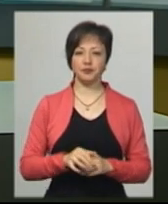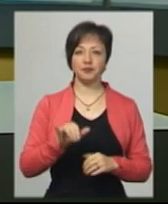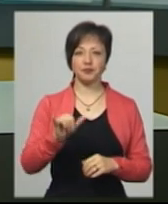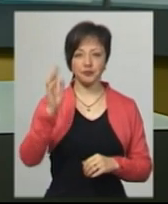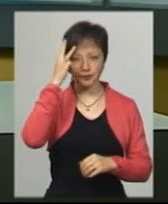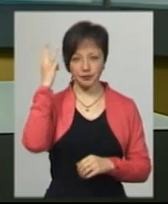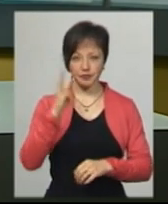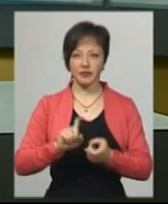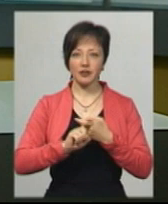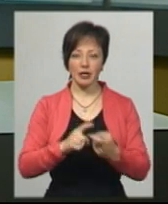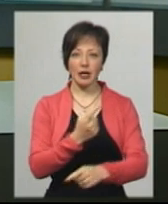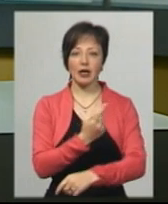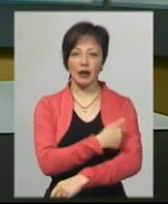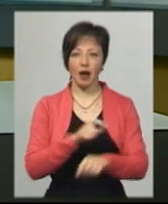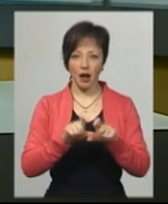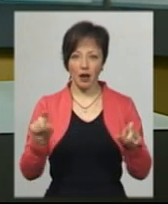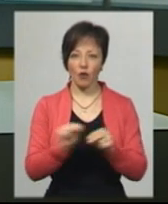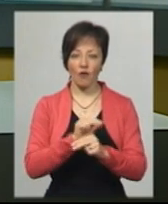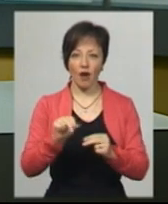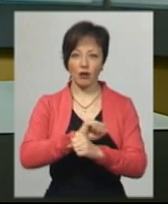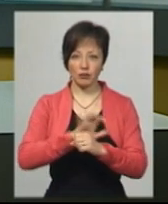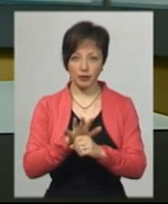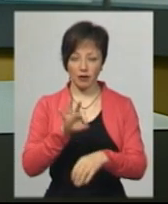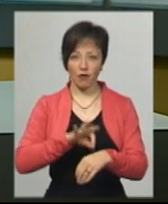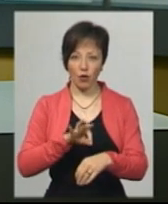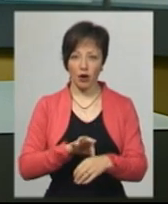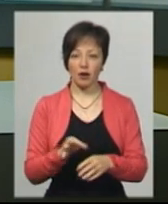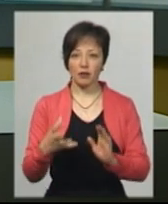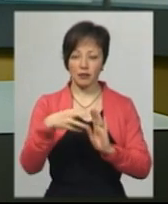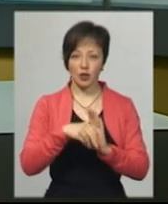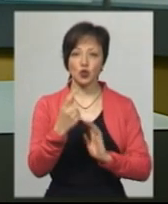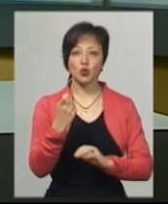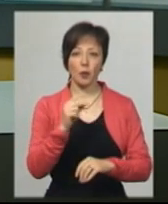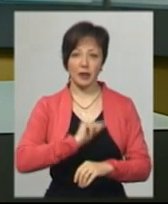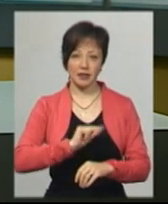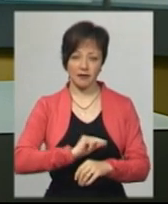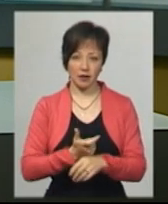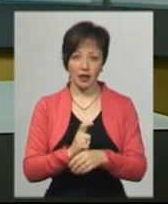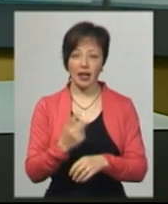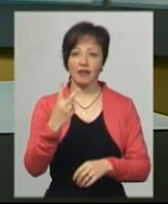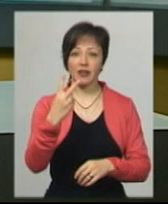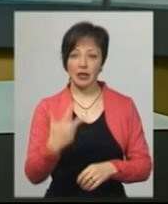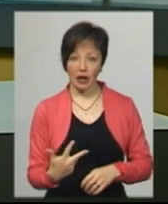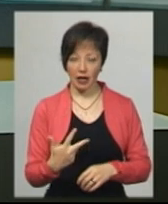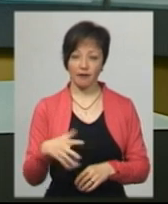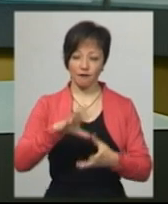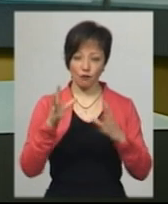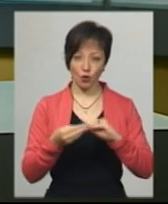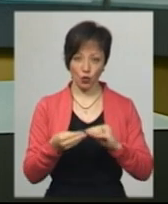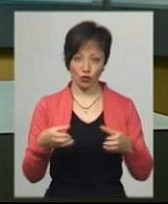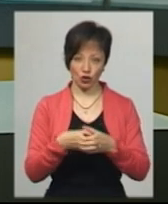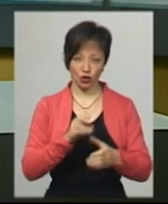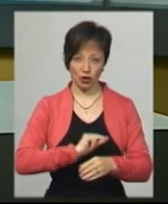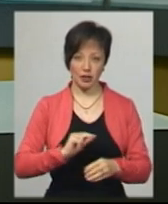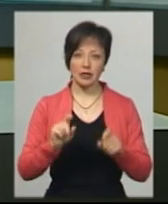інфекційній лікарні для лікування хворих з коронавірусом задіяно понад 100 працівників, що складає дві третіх від усього штату.